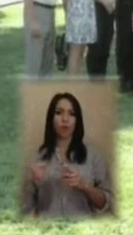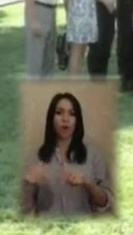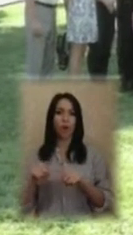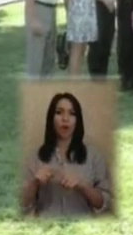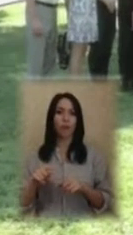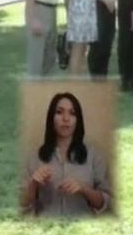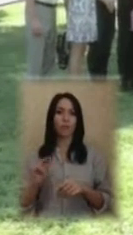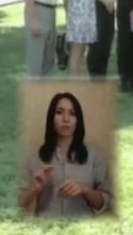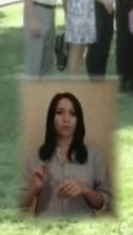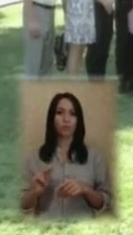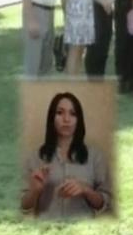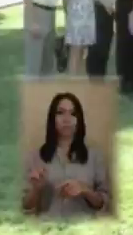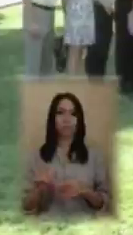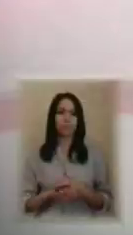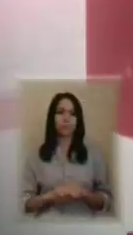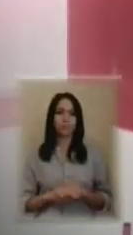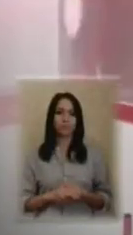Купріїв, Суспільний, Херсон.